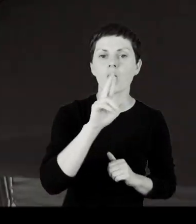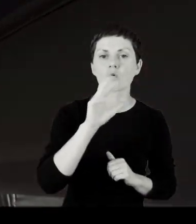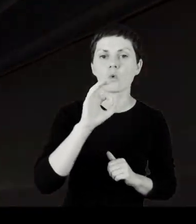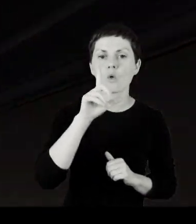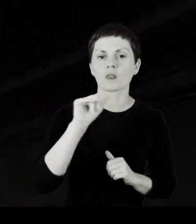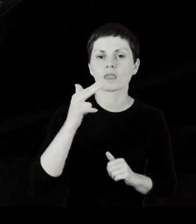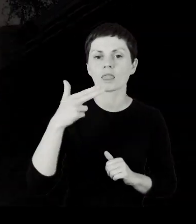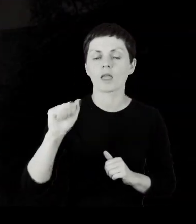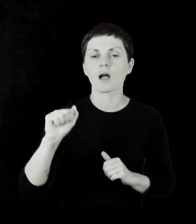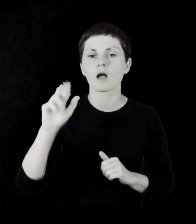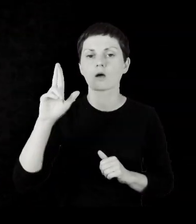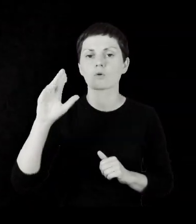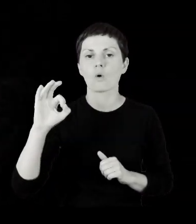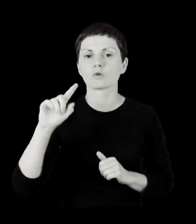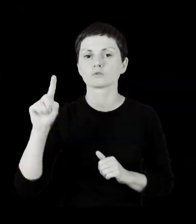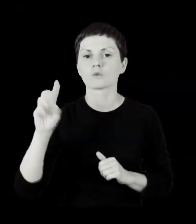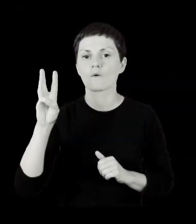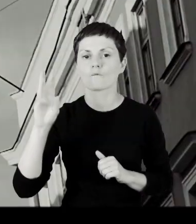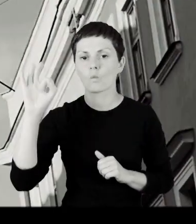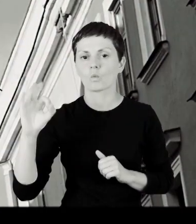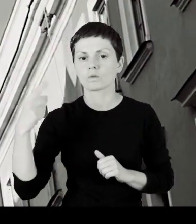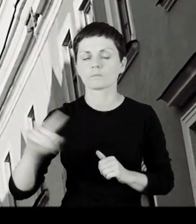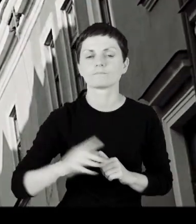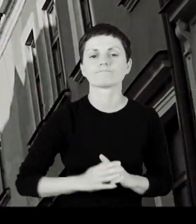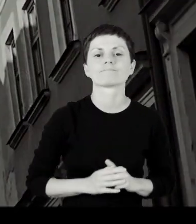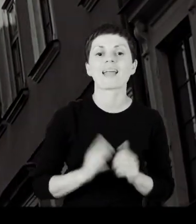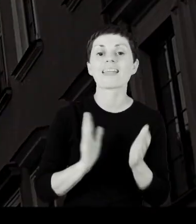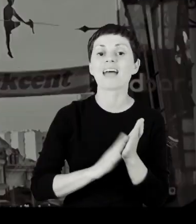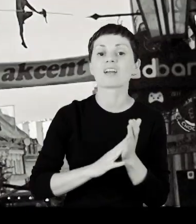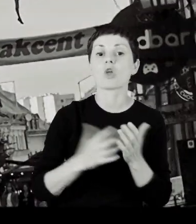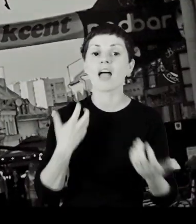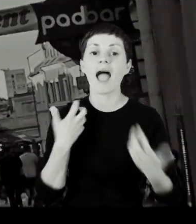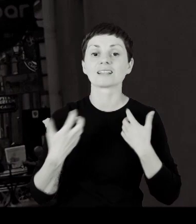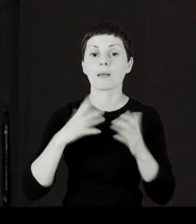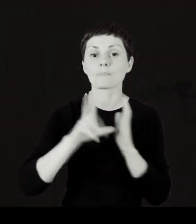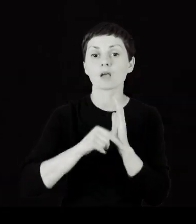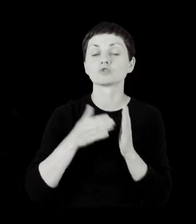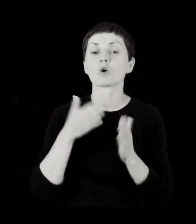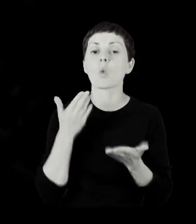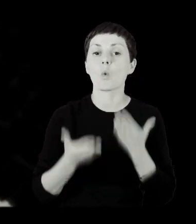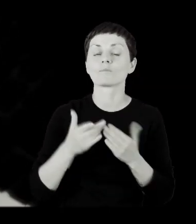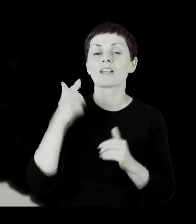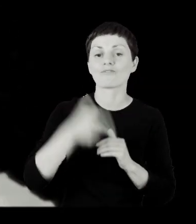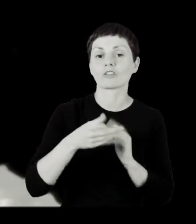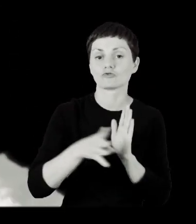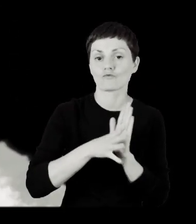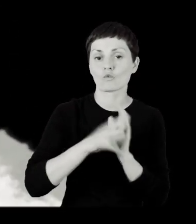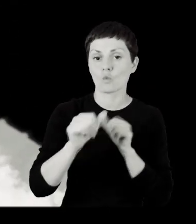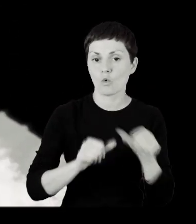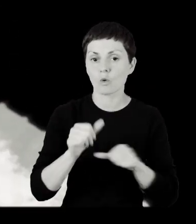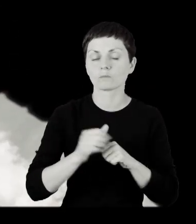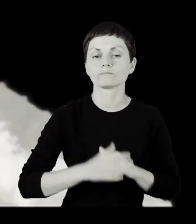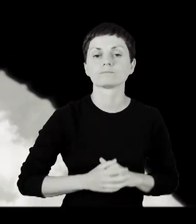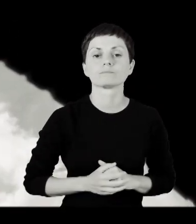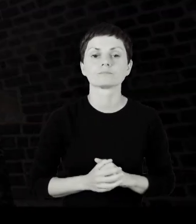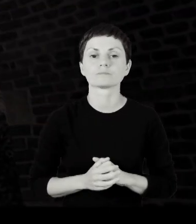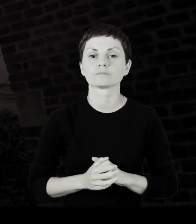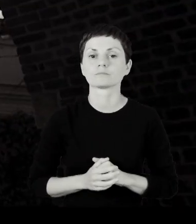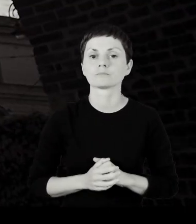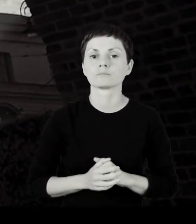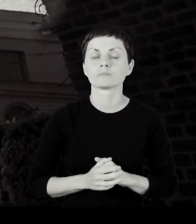Karolina Rozwiet. Nagroda Artystyczna Miasta Lublina za 2019 rok.